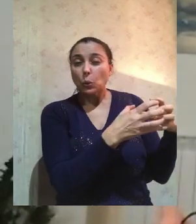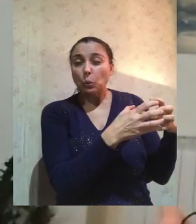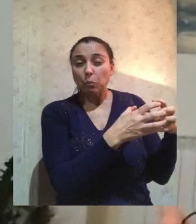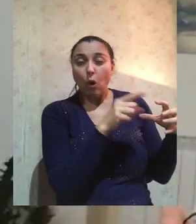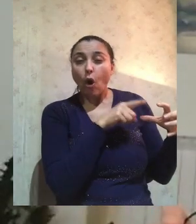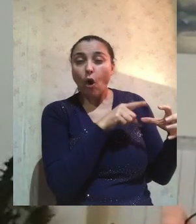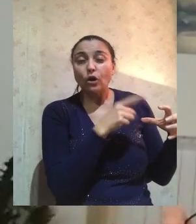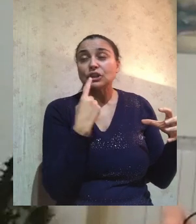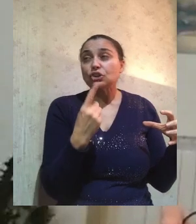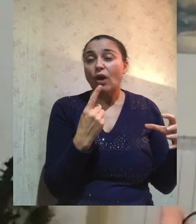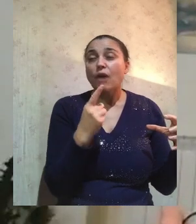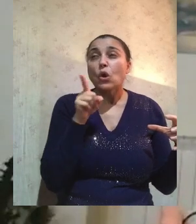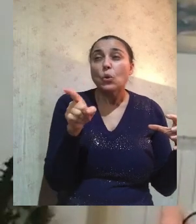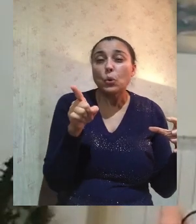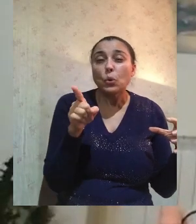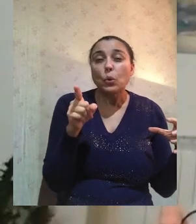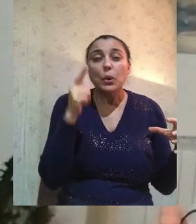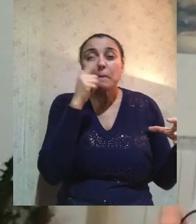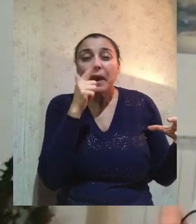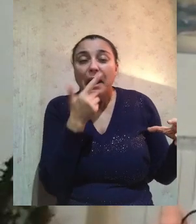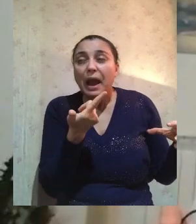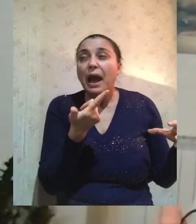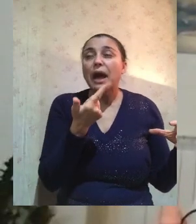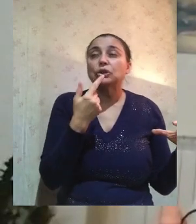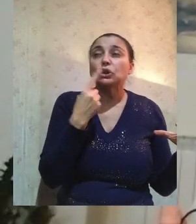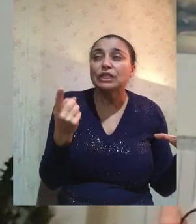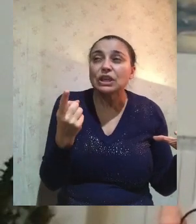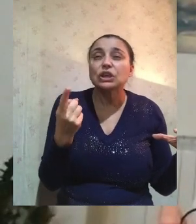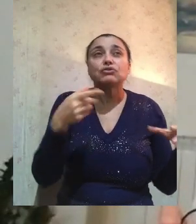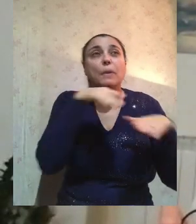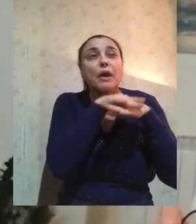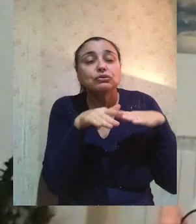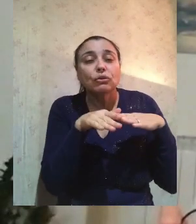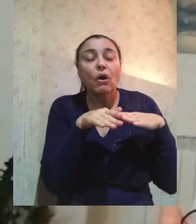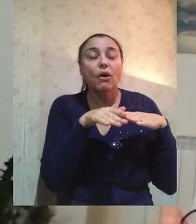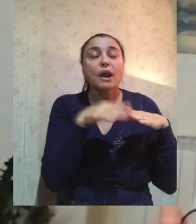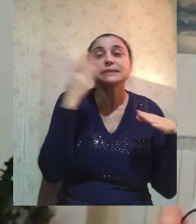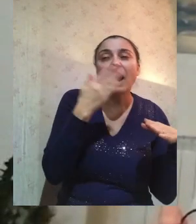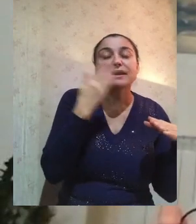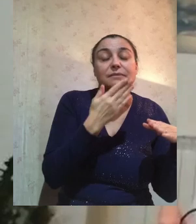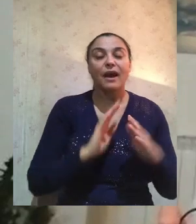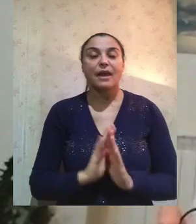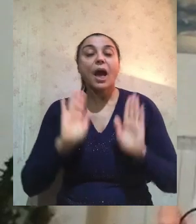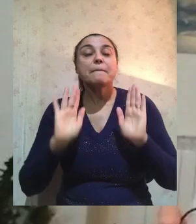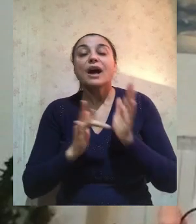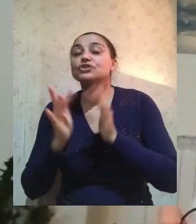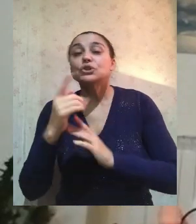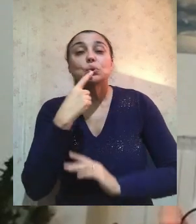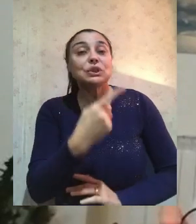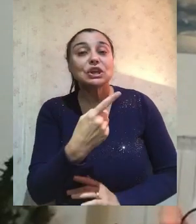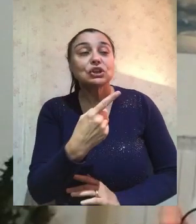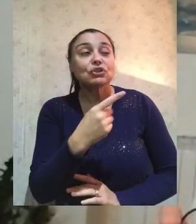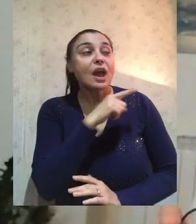ragionare dicendo chi è costui che bestemmia? Chi può perdonare i peccati se non Dio solo? Ma Gesù conosciuto i loro pensieri disse